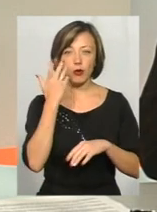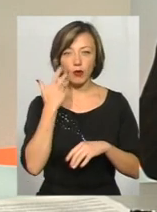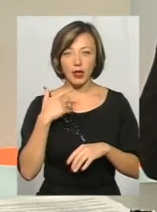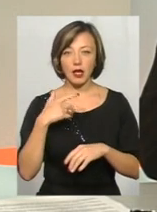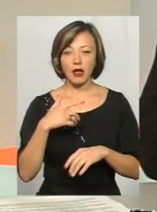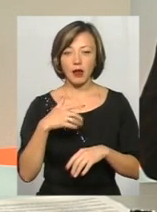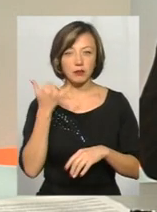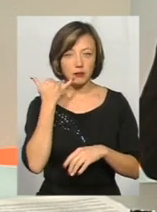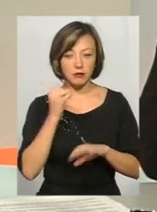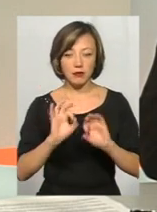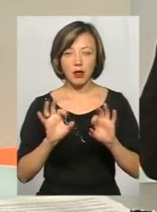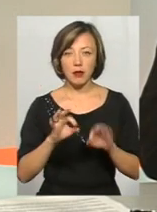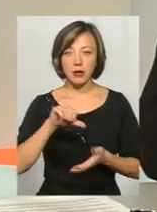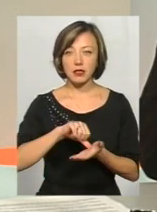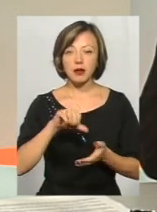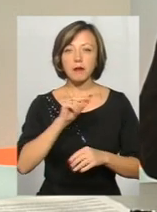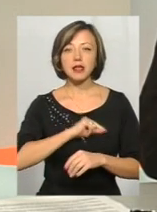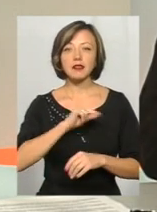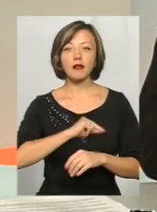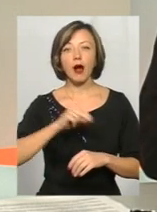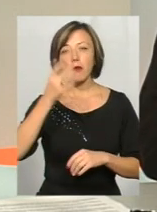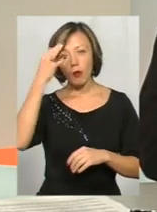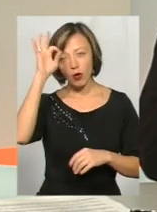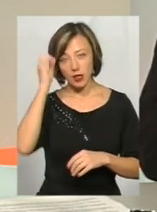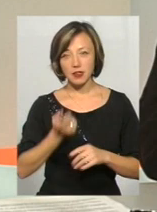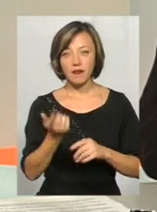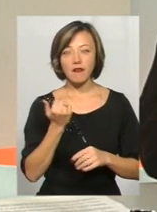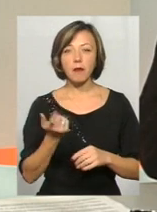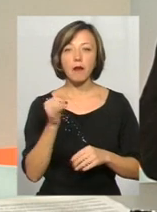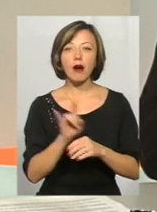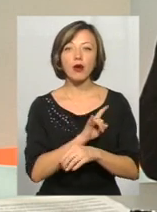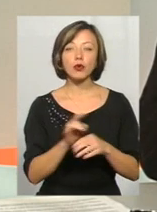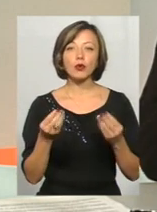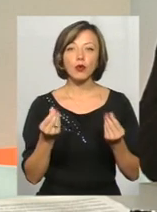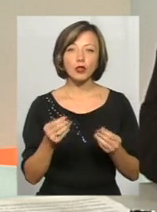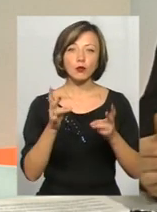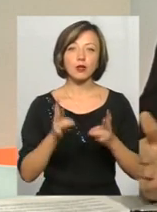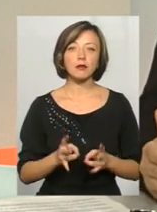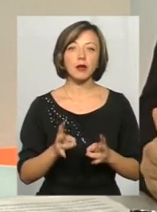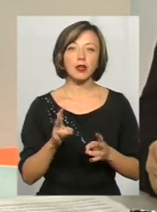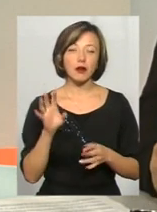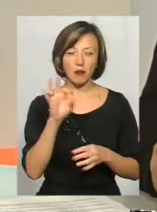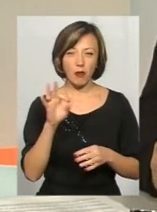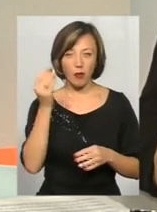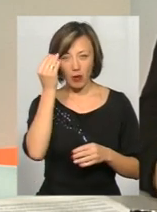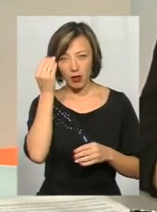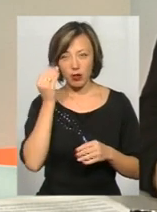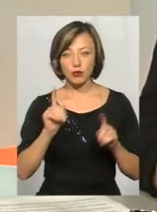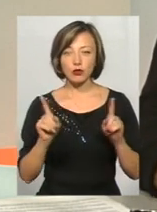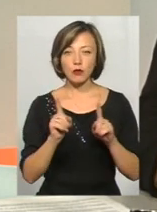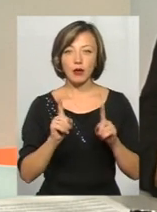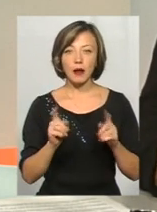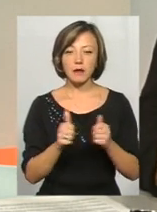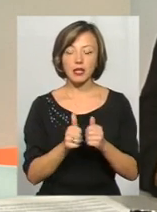представляються працівниками поліції, також виманюють кошти потерпілих під приводом, що близька